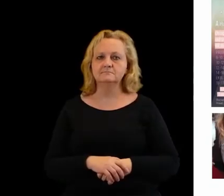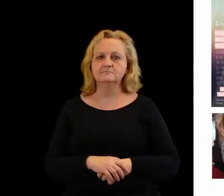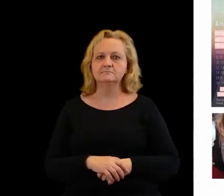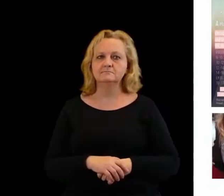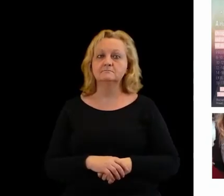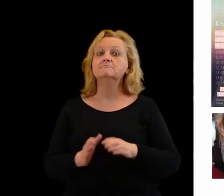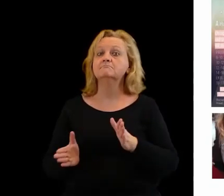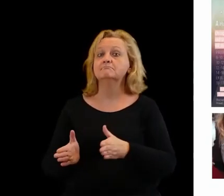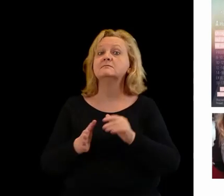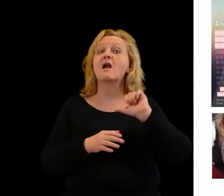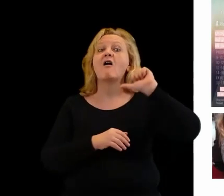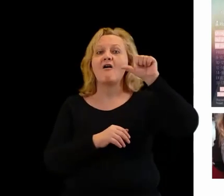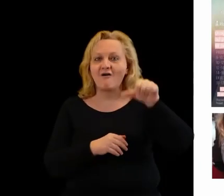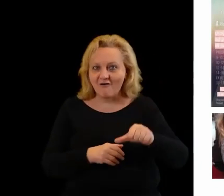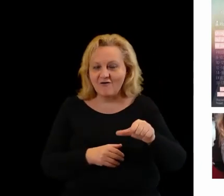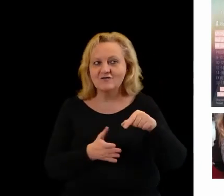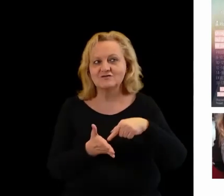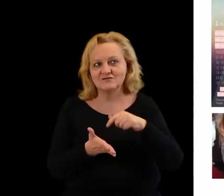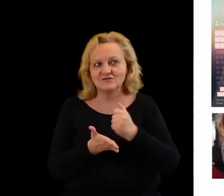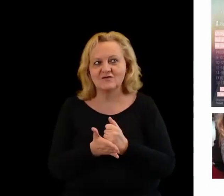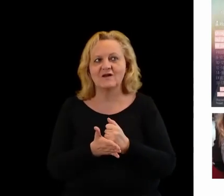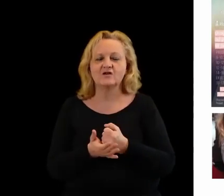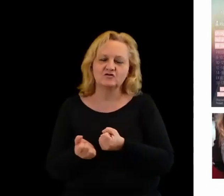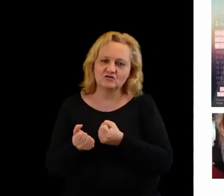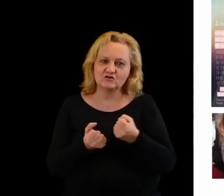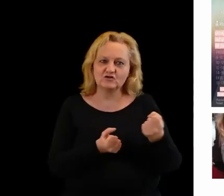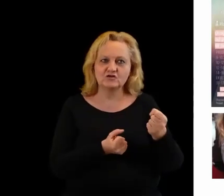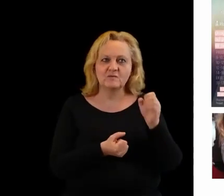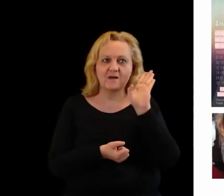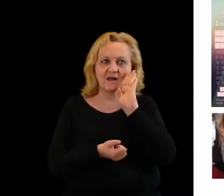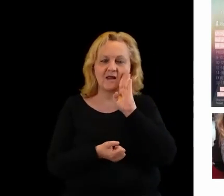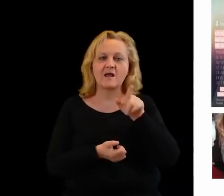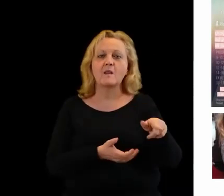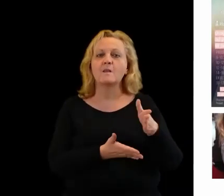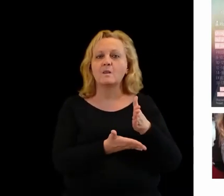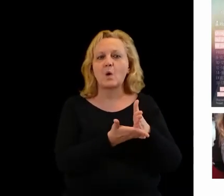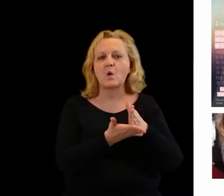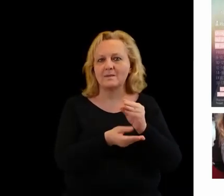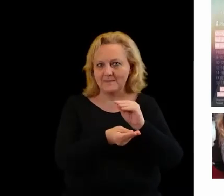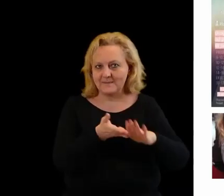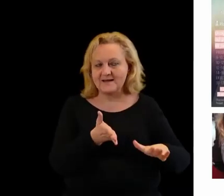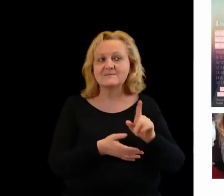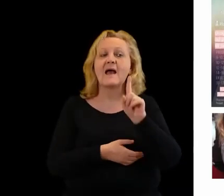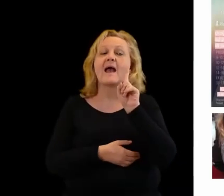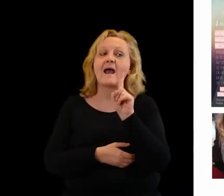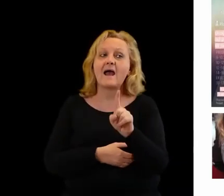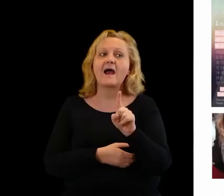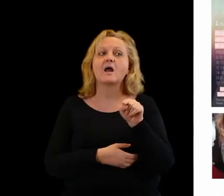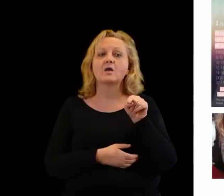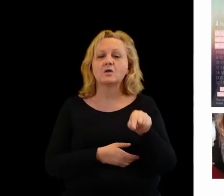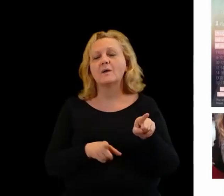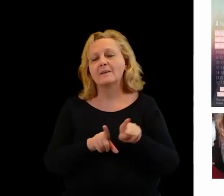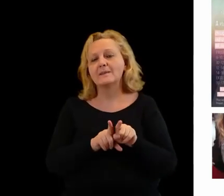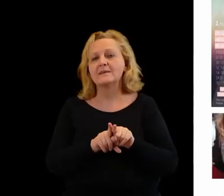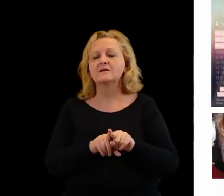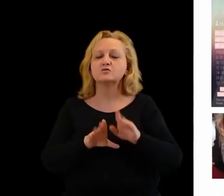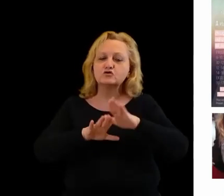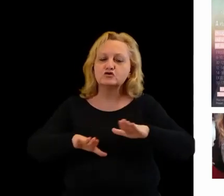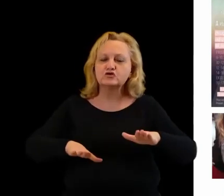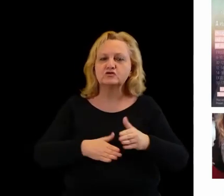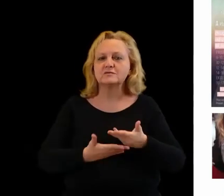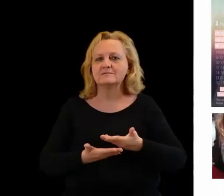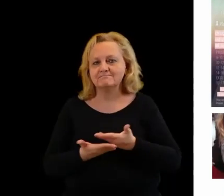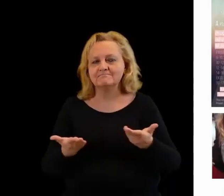Kolejny rok to znowu podtrzymywanie tego bezpłatnego doradztwa, ale to też wyjście do dzieci.